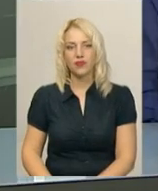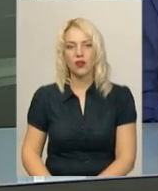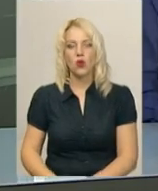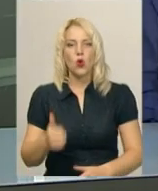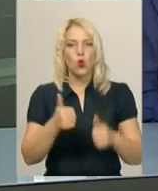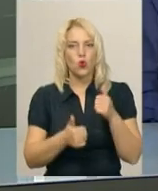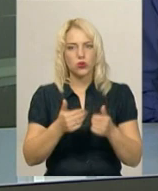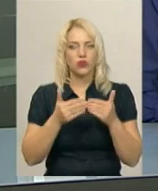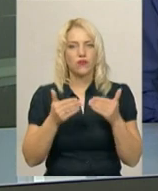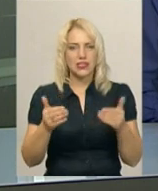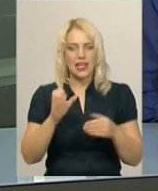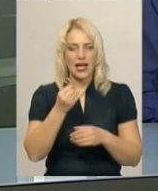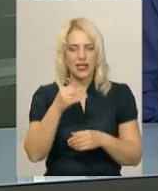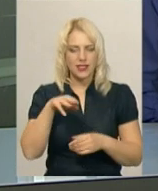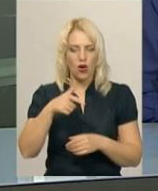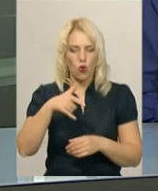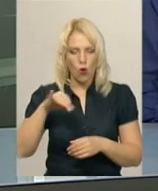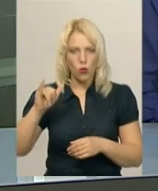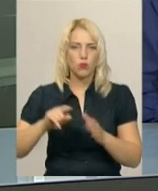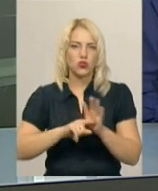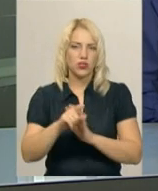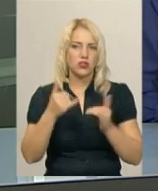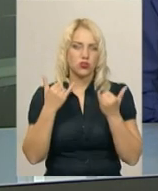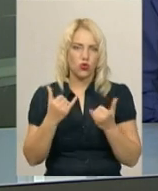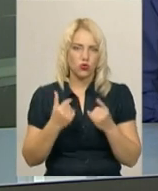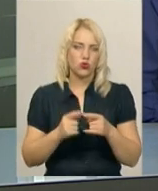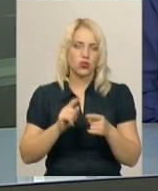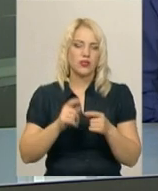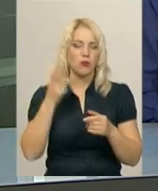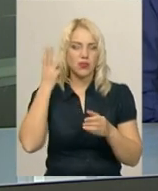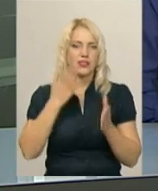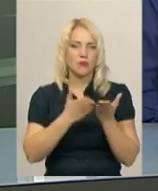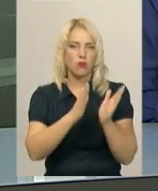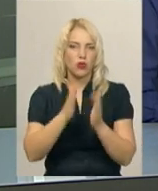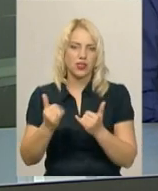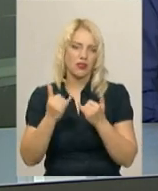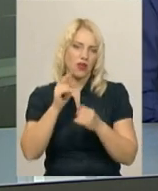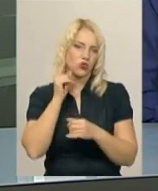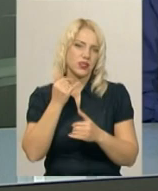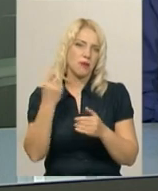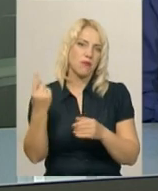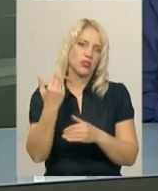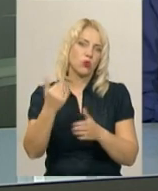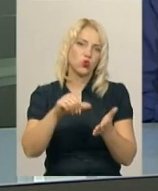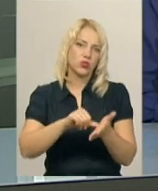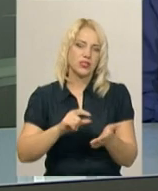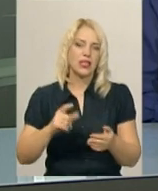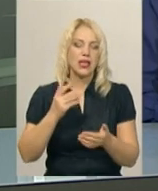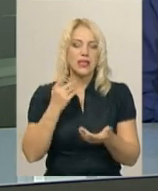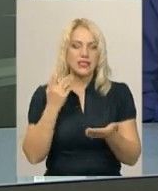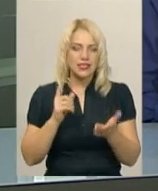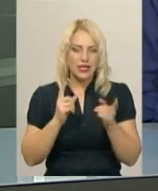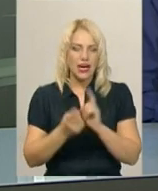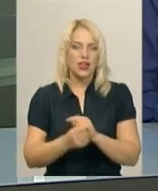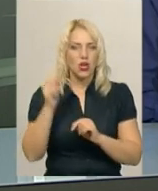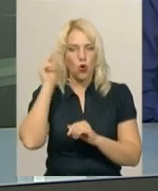Конкурс-виставка «АйТі Гоу» розпочалася сьогодні в Хмельницькій обласній бібліотеці для юнацтва. Першими його учасниками стали учні молодшого